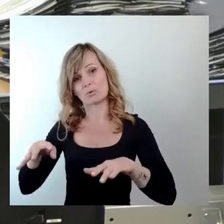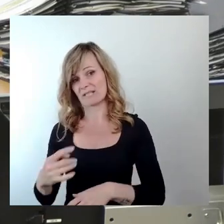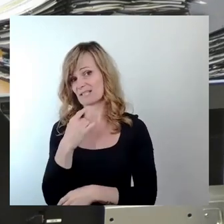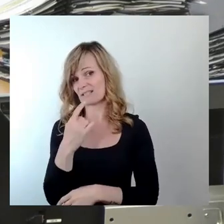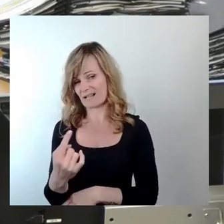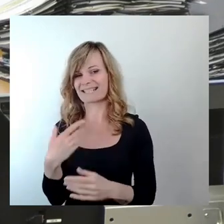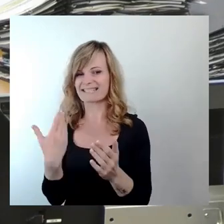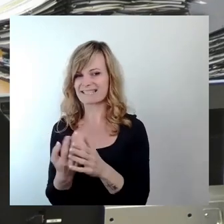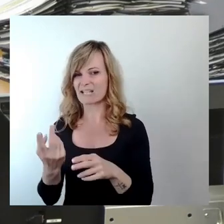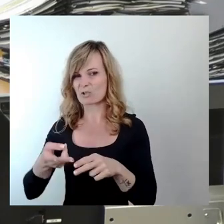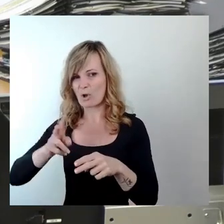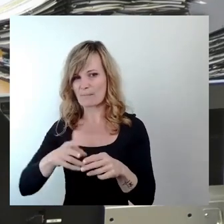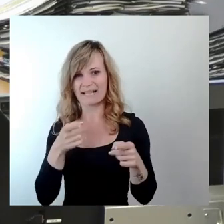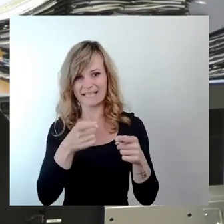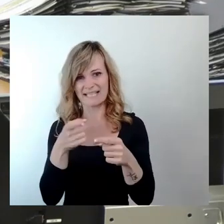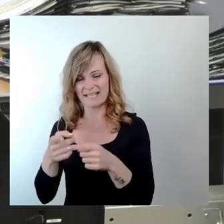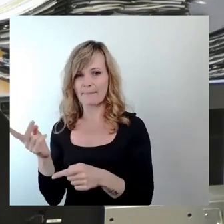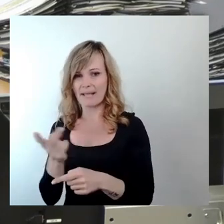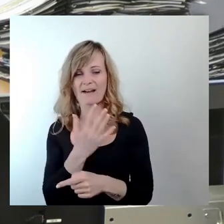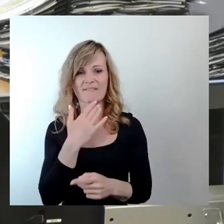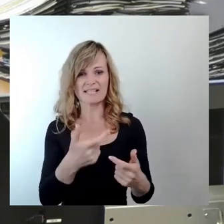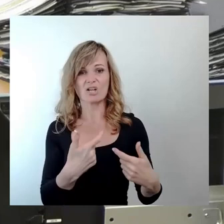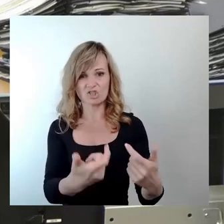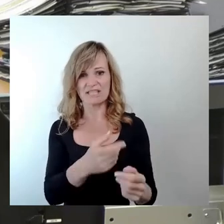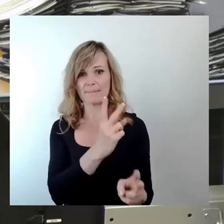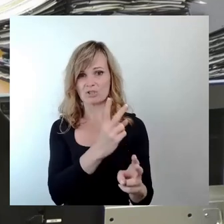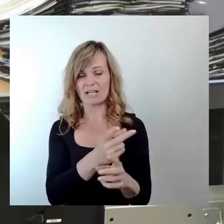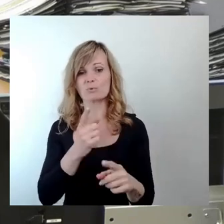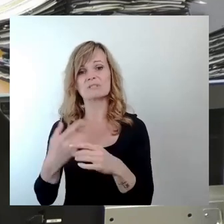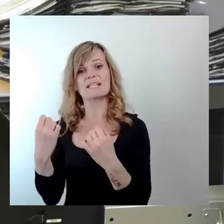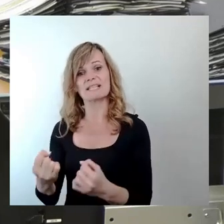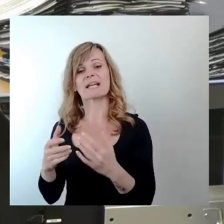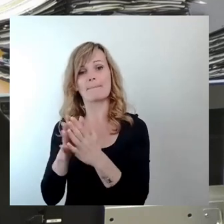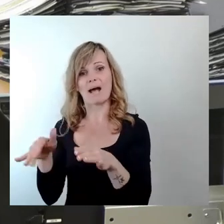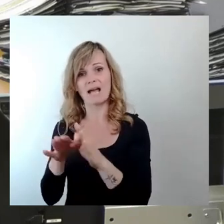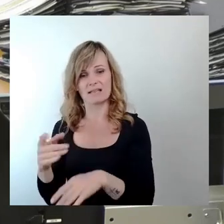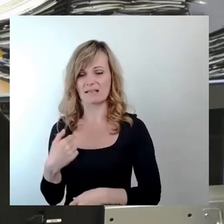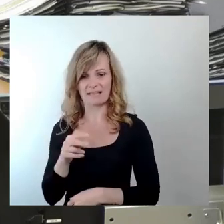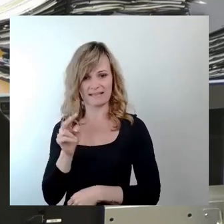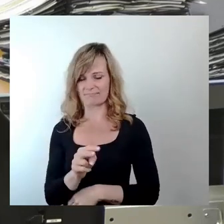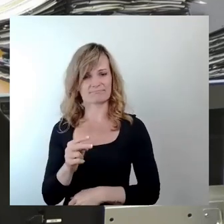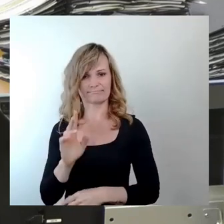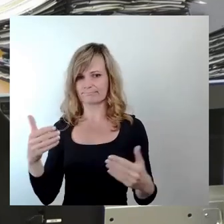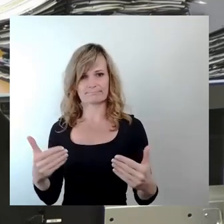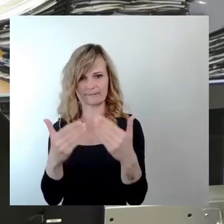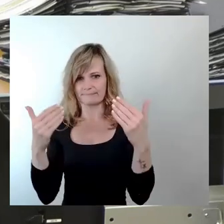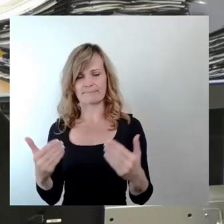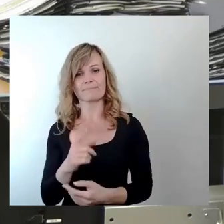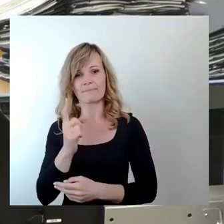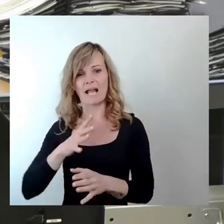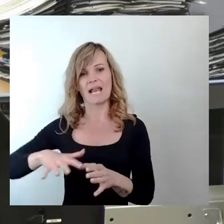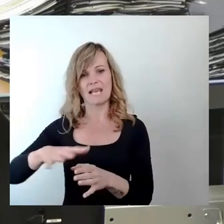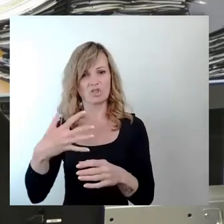doppelte Ziel Wasserskianlage im Bestand und sichere Badestelle nicht sehen, ganz abgesehen von den Eingriffen in den Landschaftsschutz